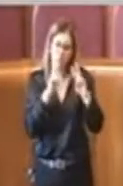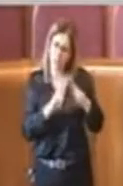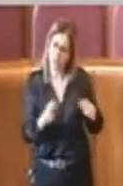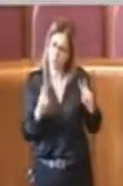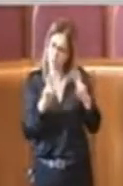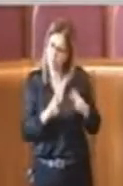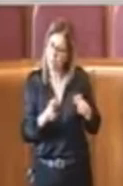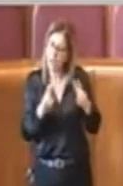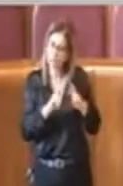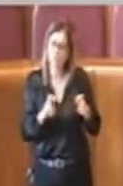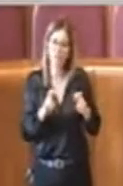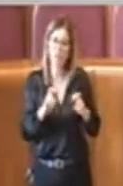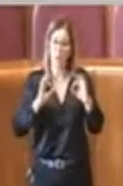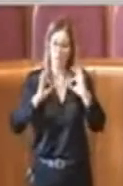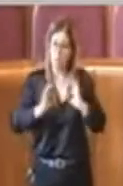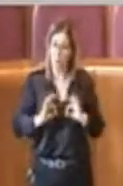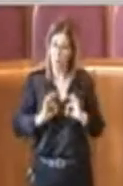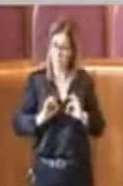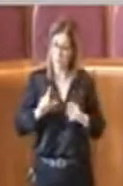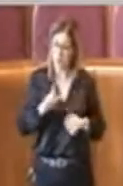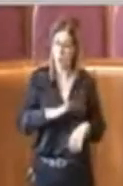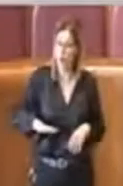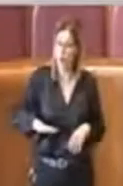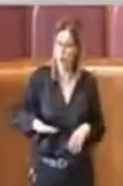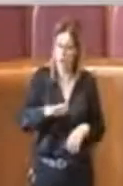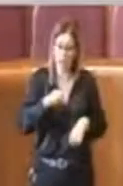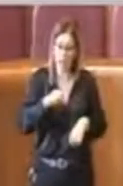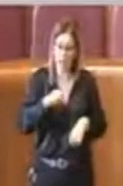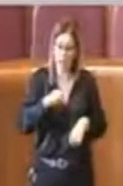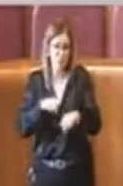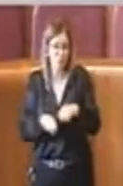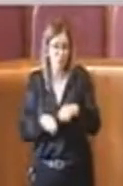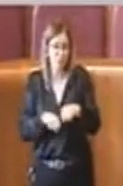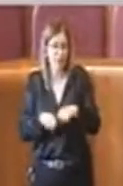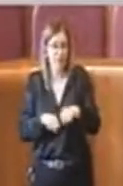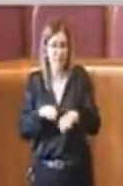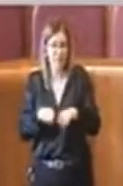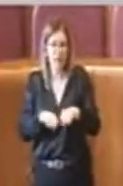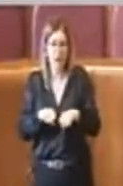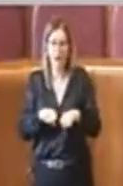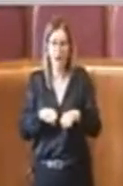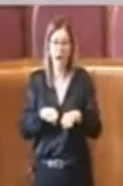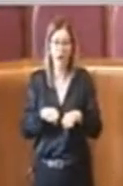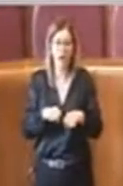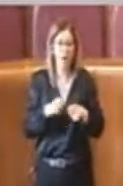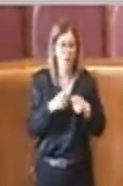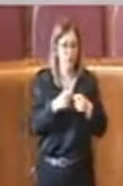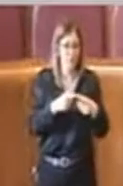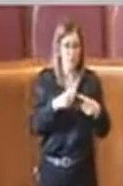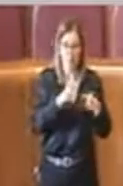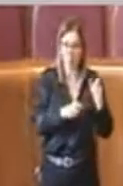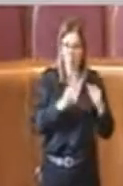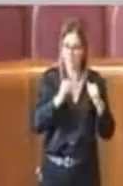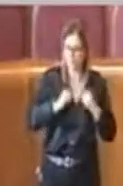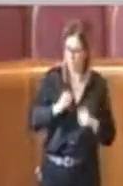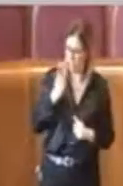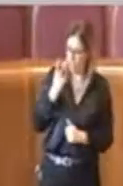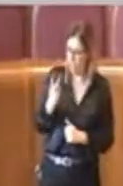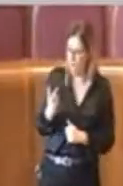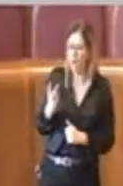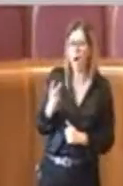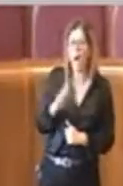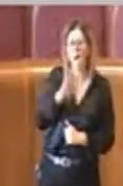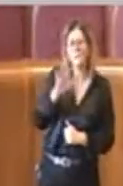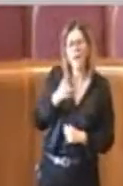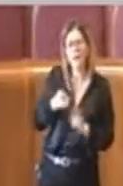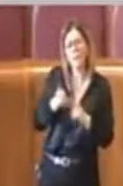gli agenti della polizia locale in bicicletta vengono considerati dalla cittadinanza in modo più amichevole e in